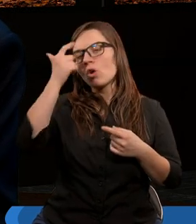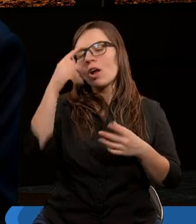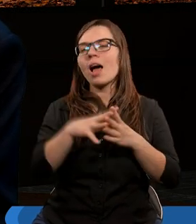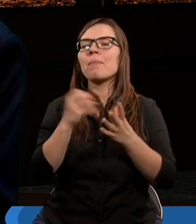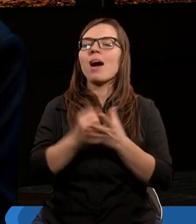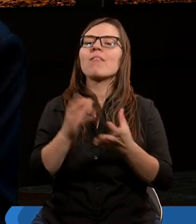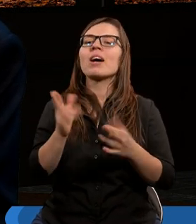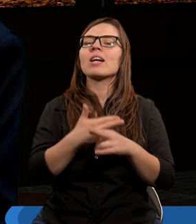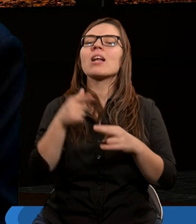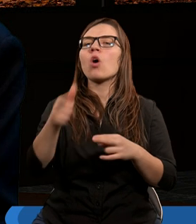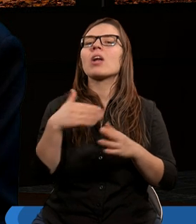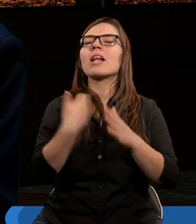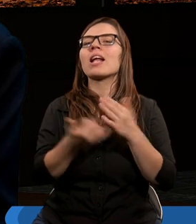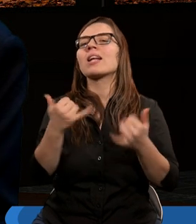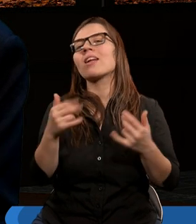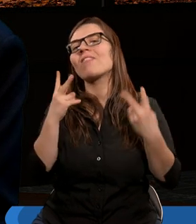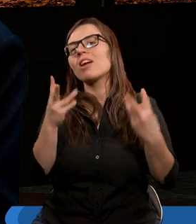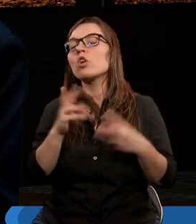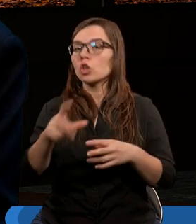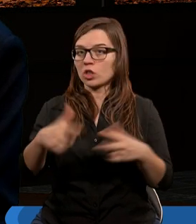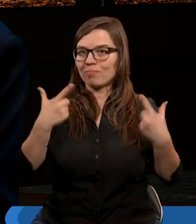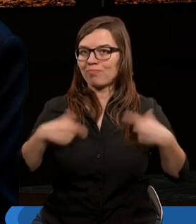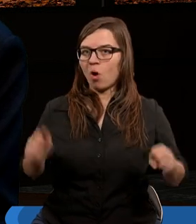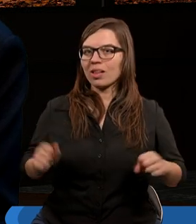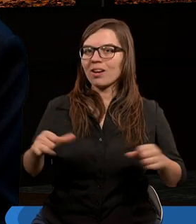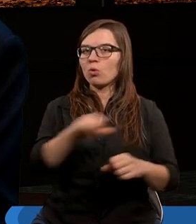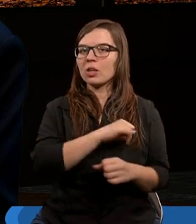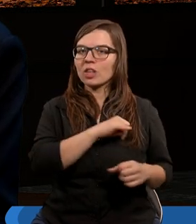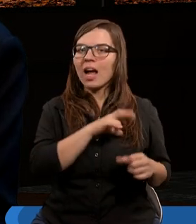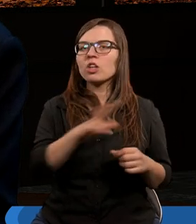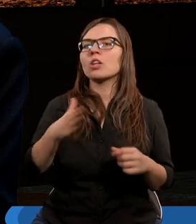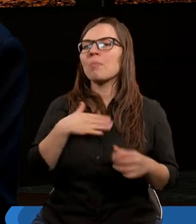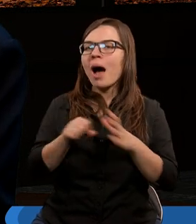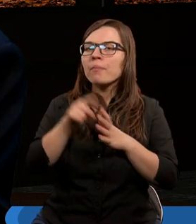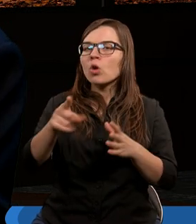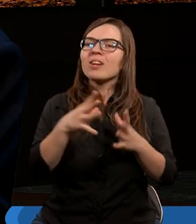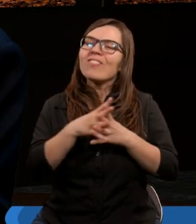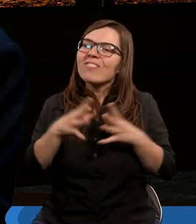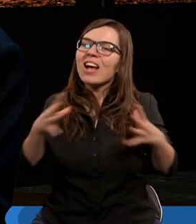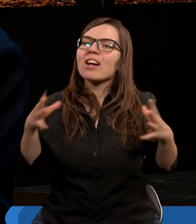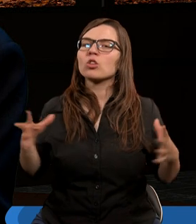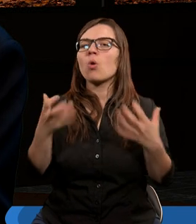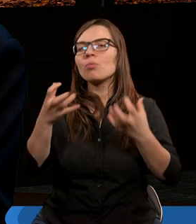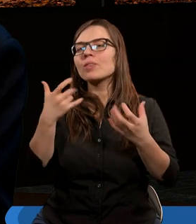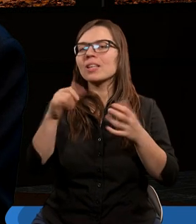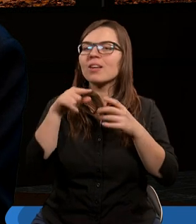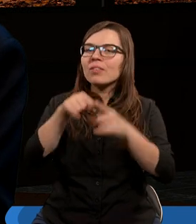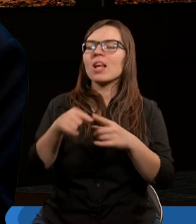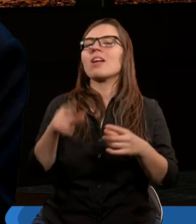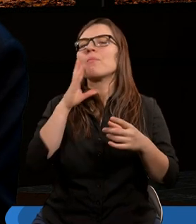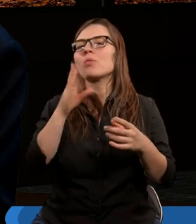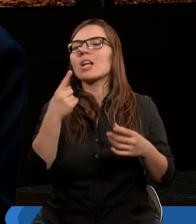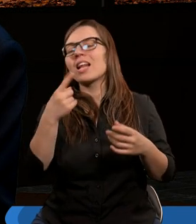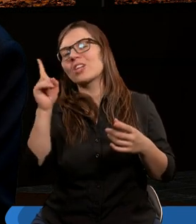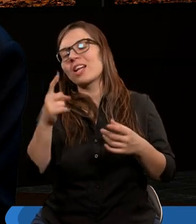prawa w momencie, kiedy ono wkracza i mówi nam, czy potęguje grzech, czy sprawia, że mamy do niego jeszcze większą ochotę jak gdyby, czy sam fakt, że nam